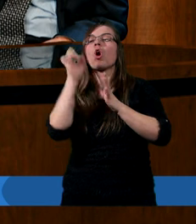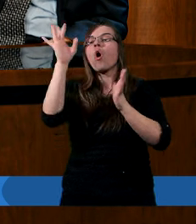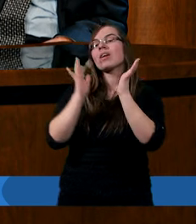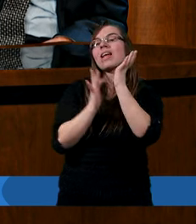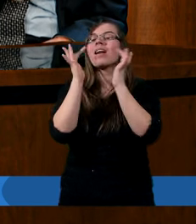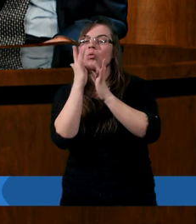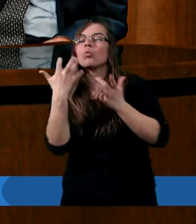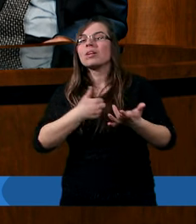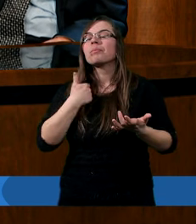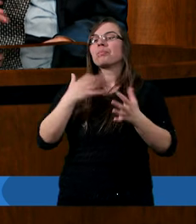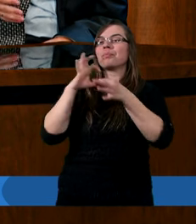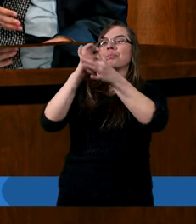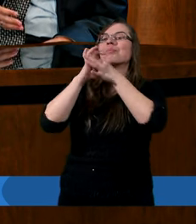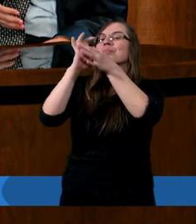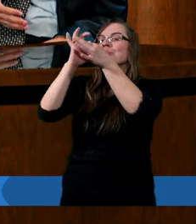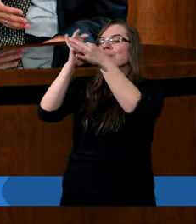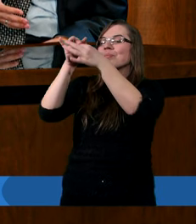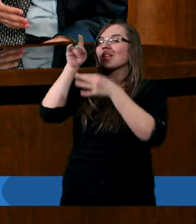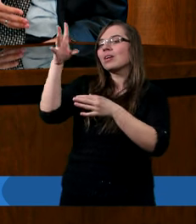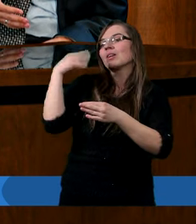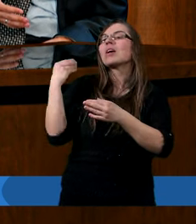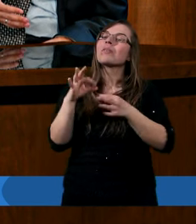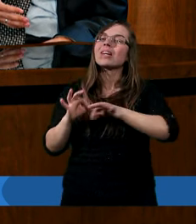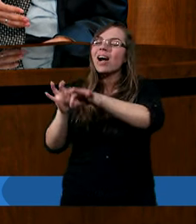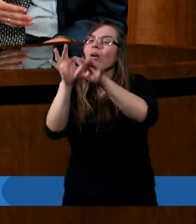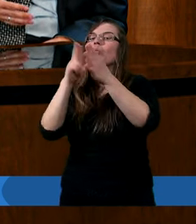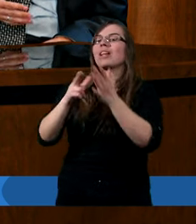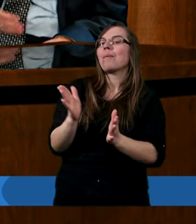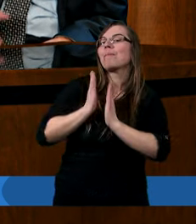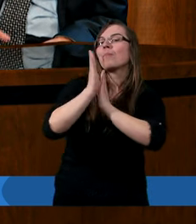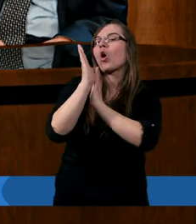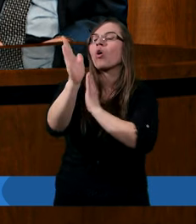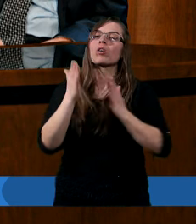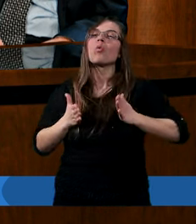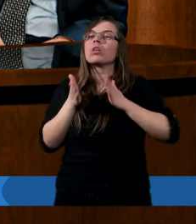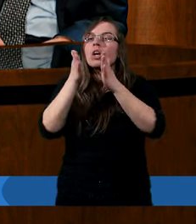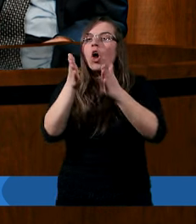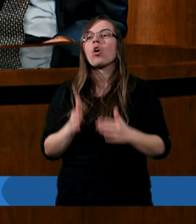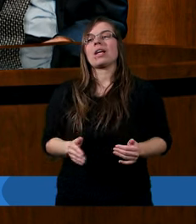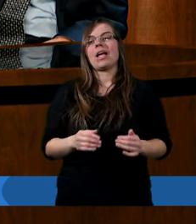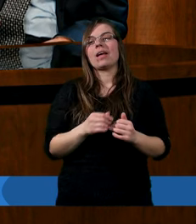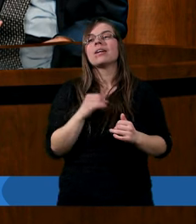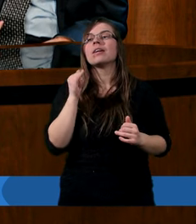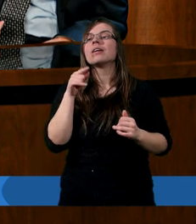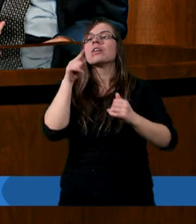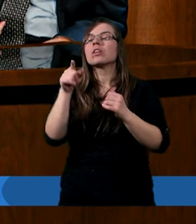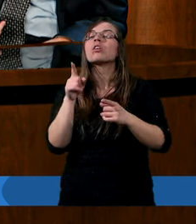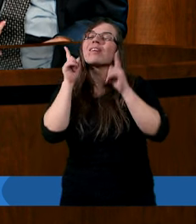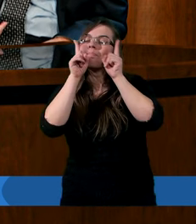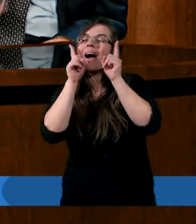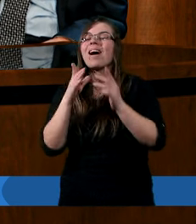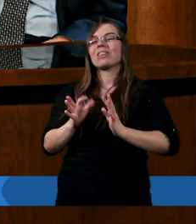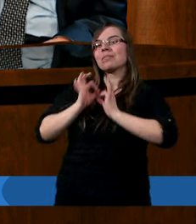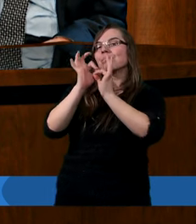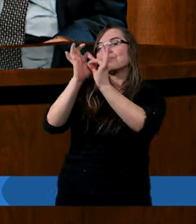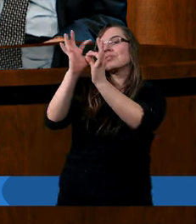Jezusa. Oddziałowuje na różne sposoby, natomiast to jest Duchem praprawdy, prawda?